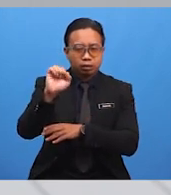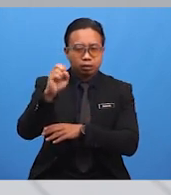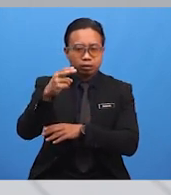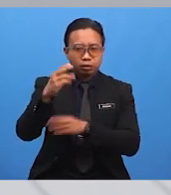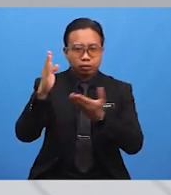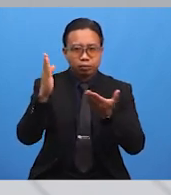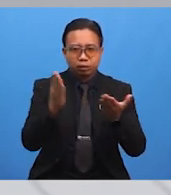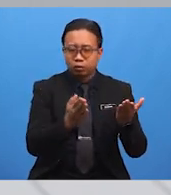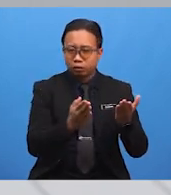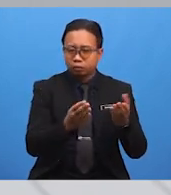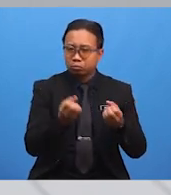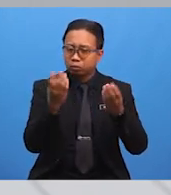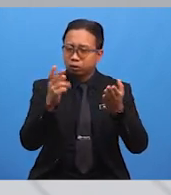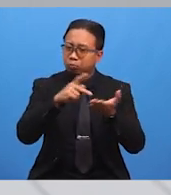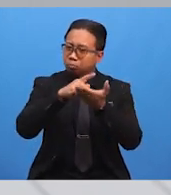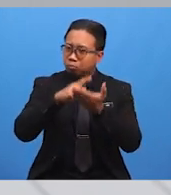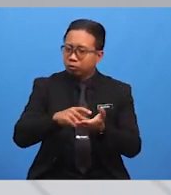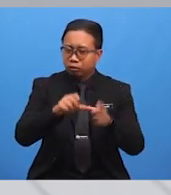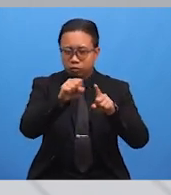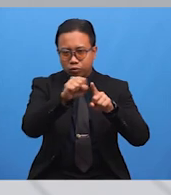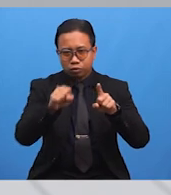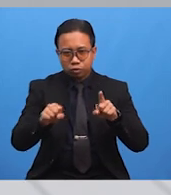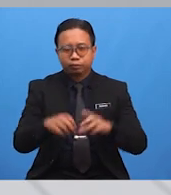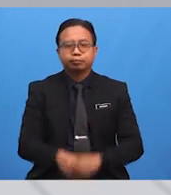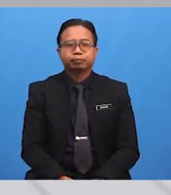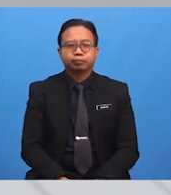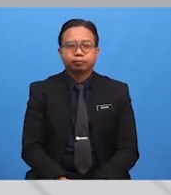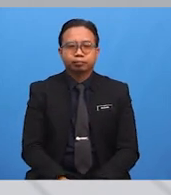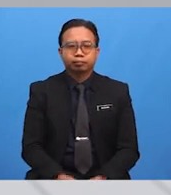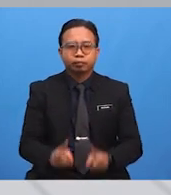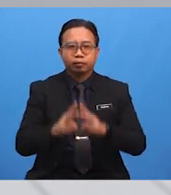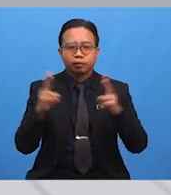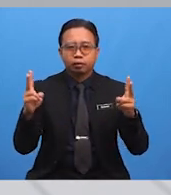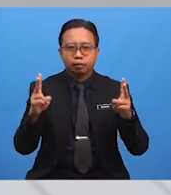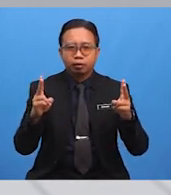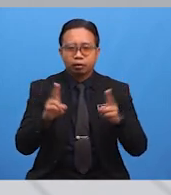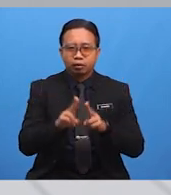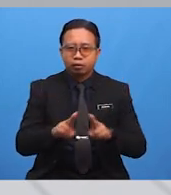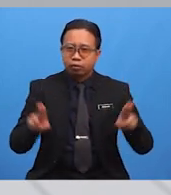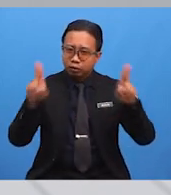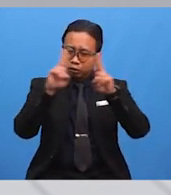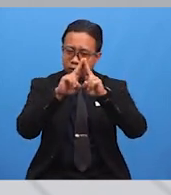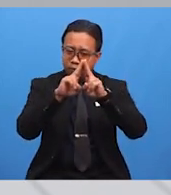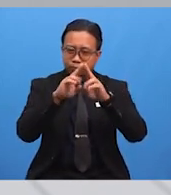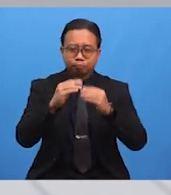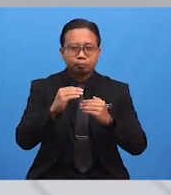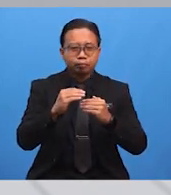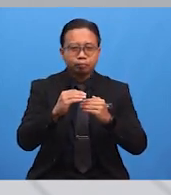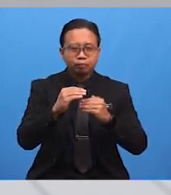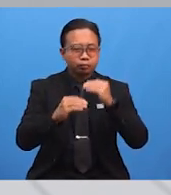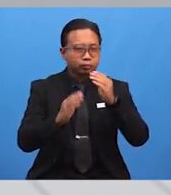pelbagai kesan sosial. Kesan sosial yang paling utama merupakan pembentukan